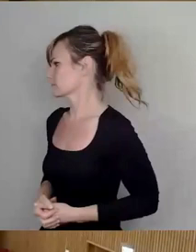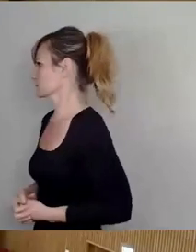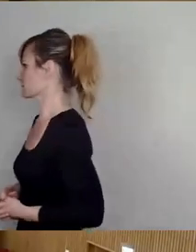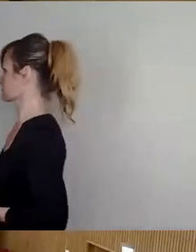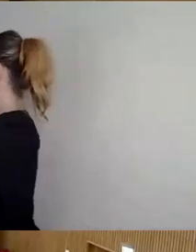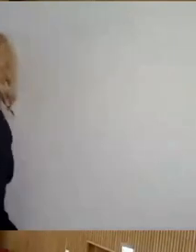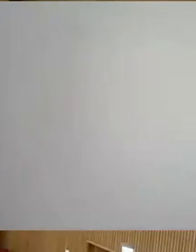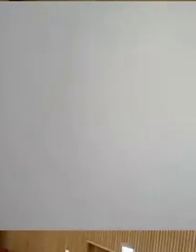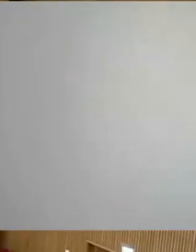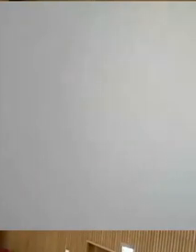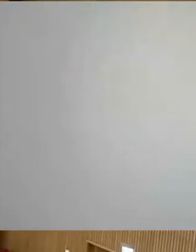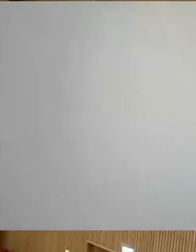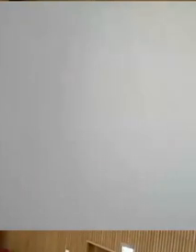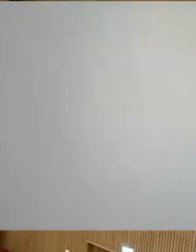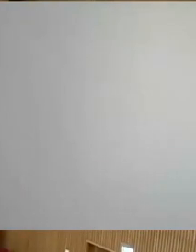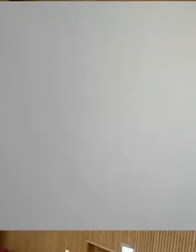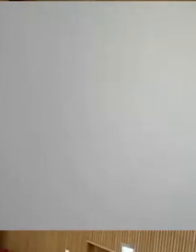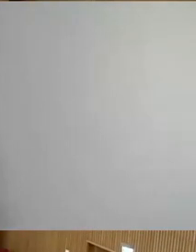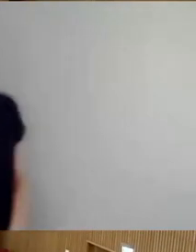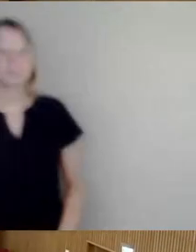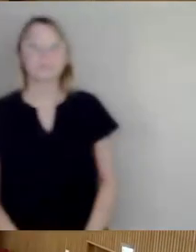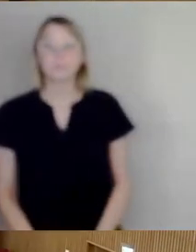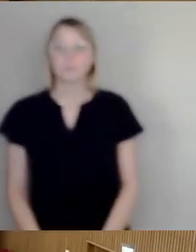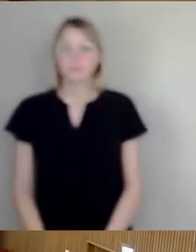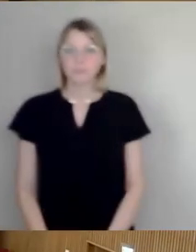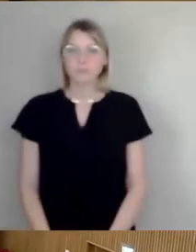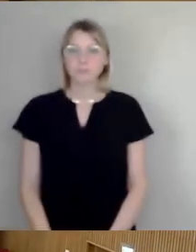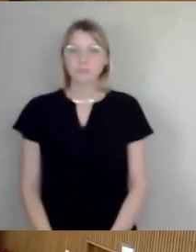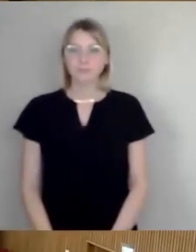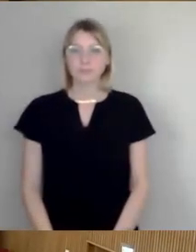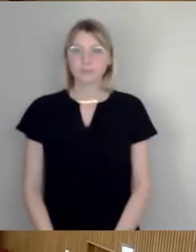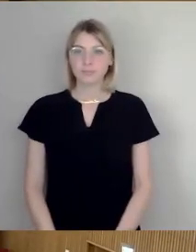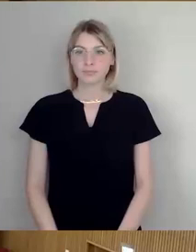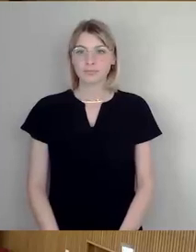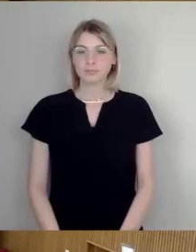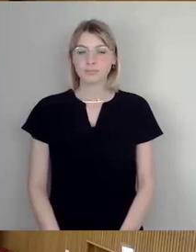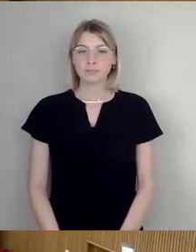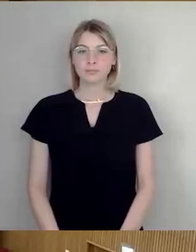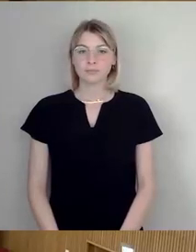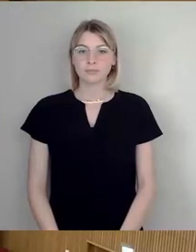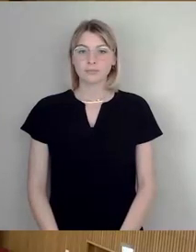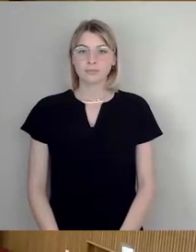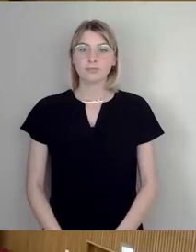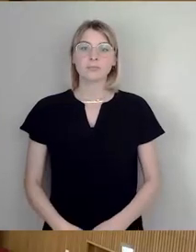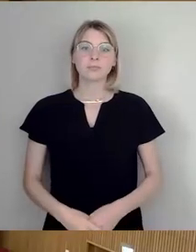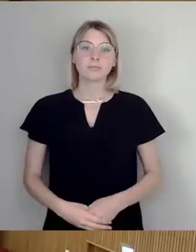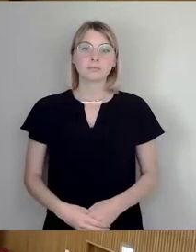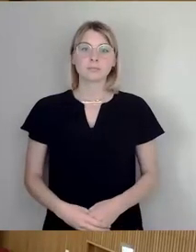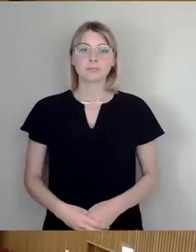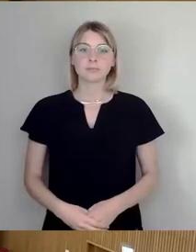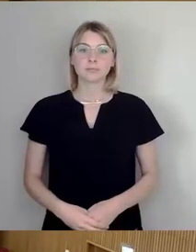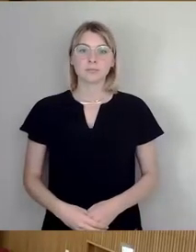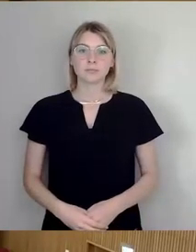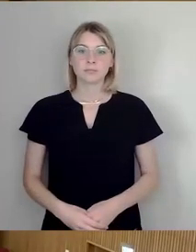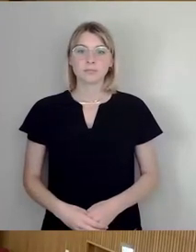Dann machen wir weiter in der Runde mit Frau Dagen, bitte. Thilo Wirz, dann Herr Dr. Schulte-Wiesmann.